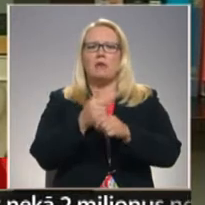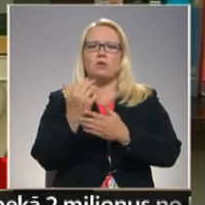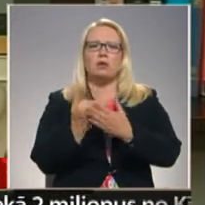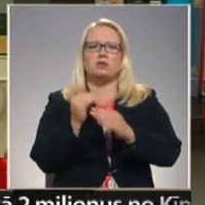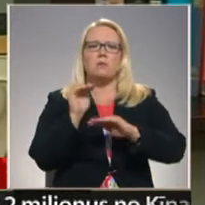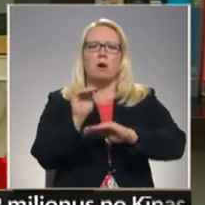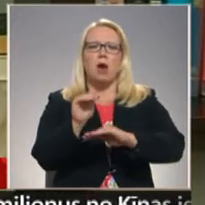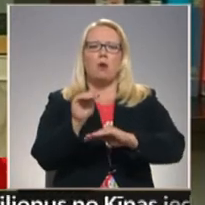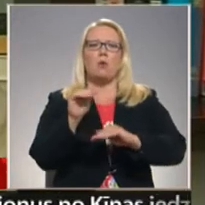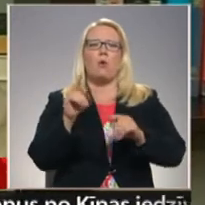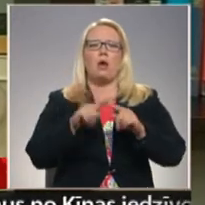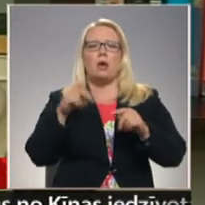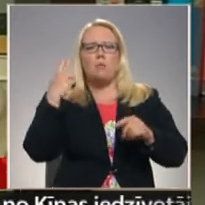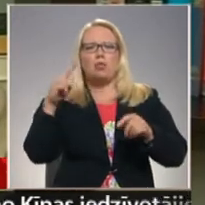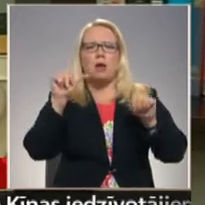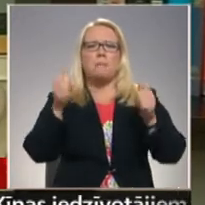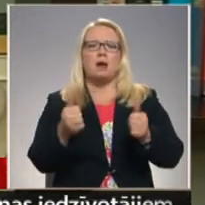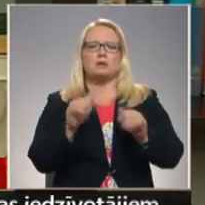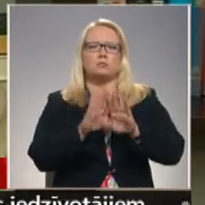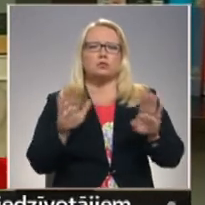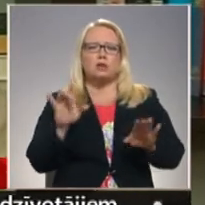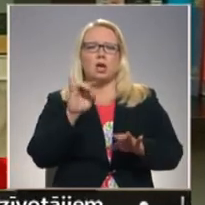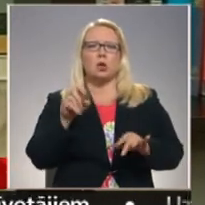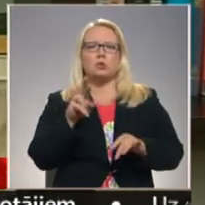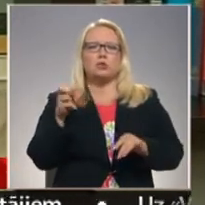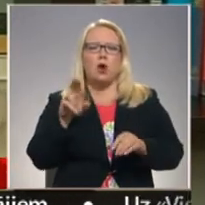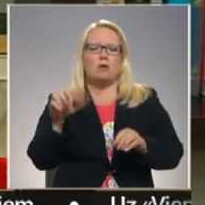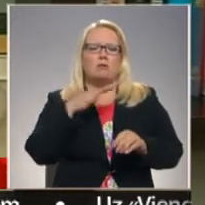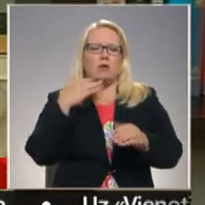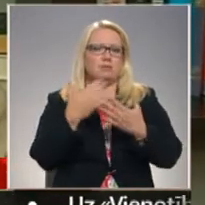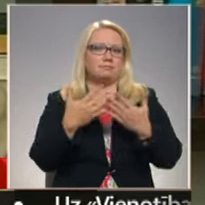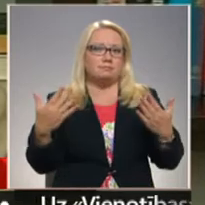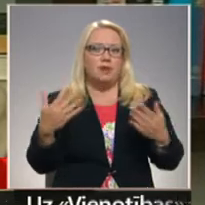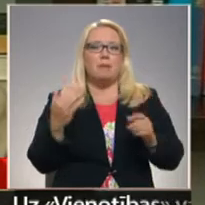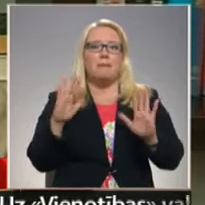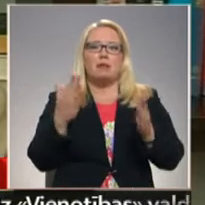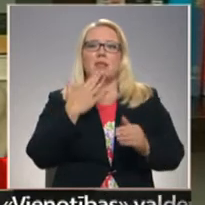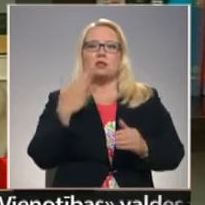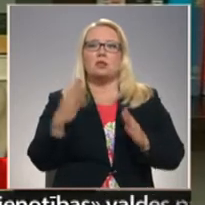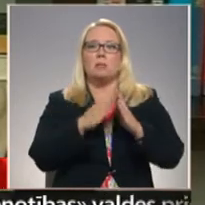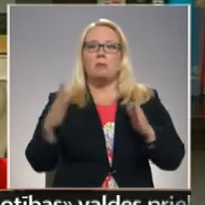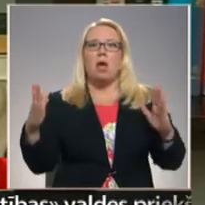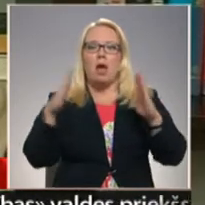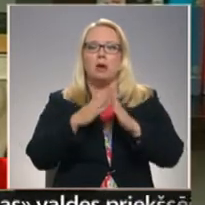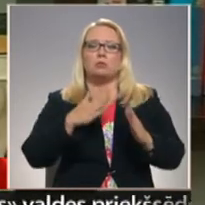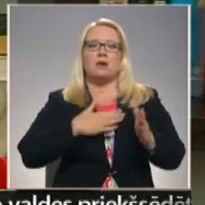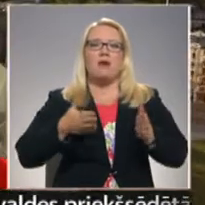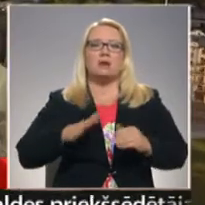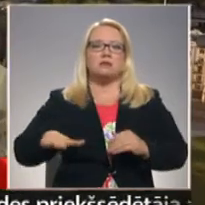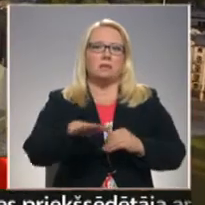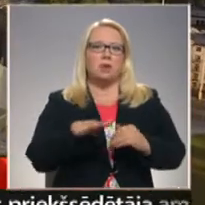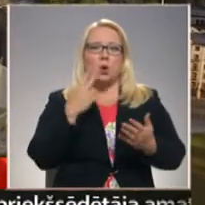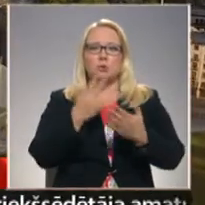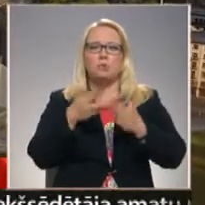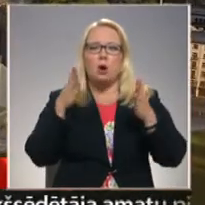Minneapolisā, modernās mākslas muzeja Houstonā un daudzas citas. Taču Nacionālās bibliotekas ēku savā dzimtenē viņš uzskatīja par